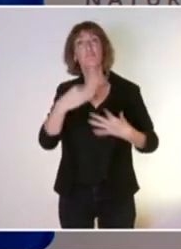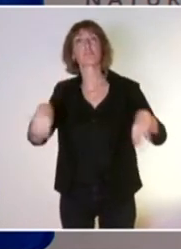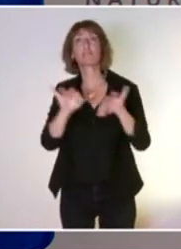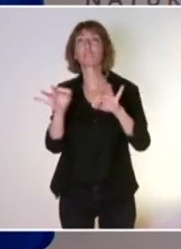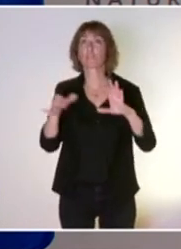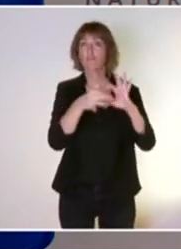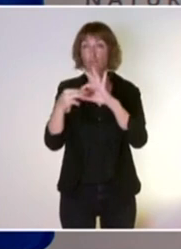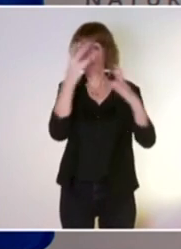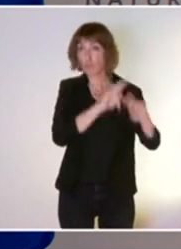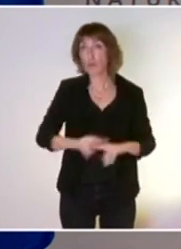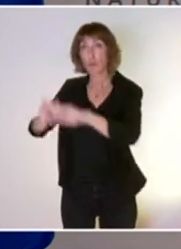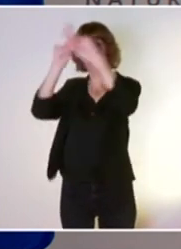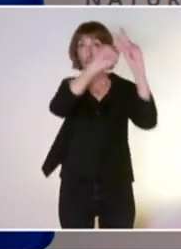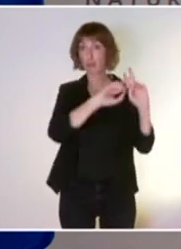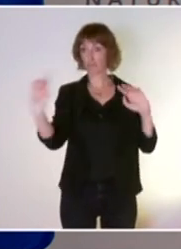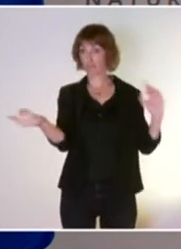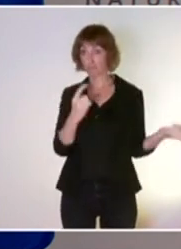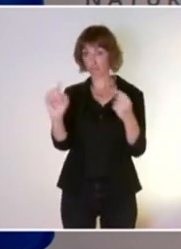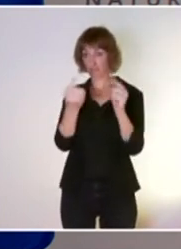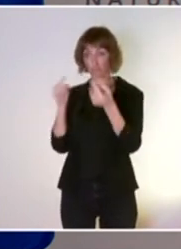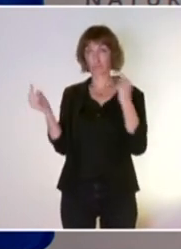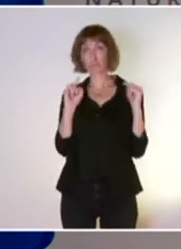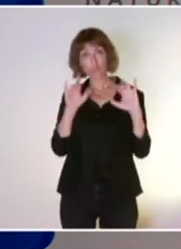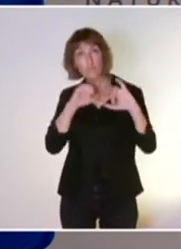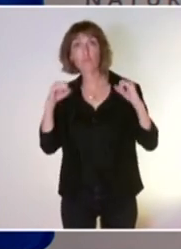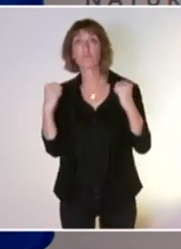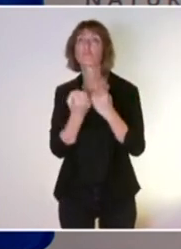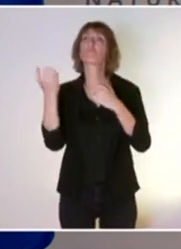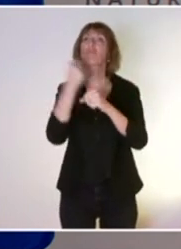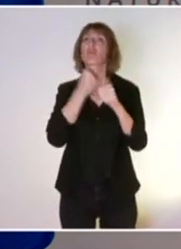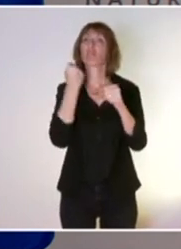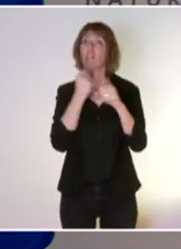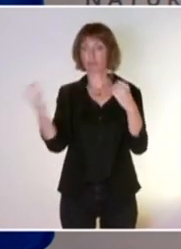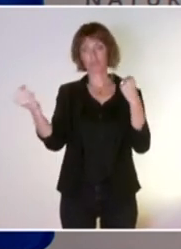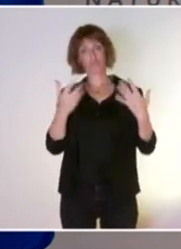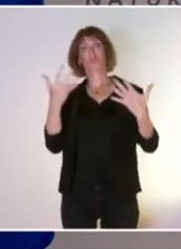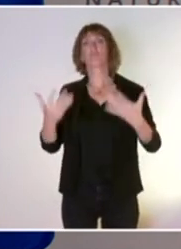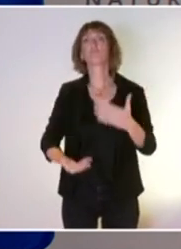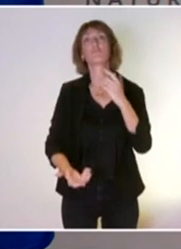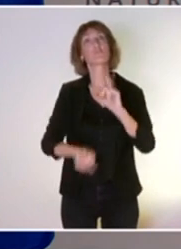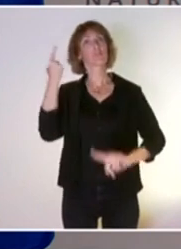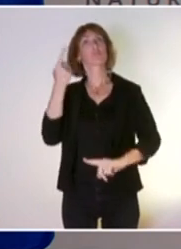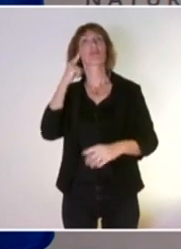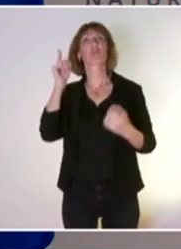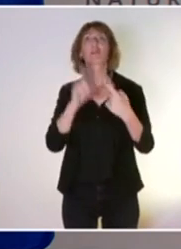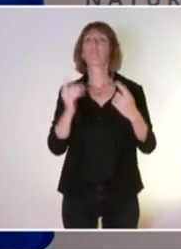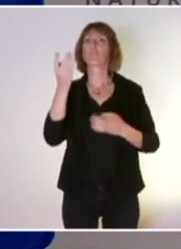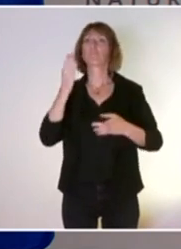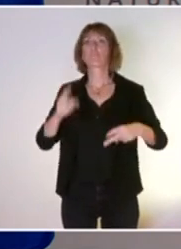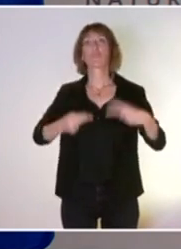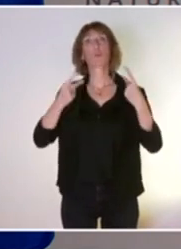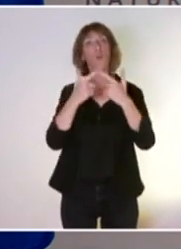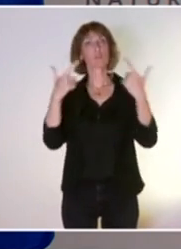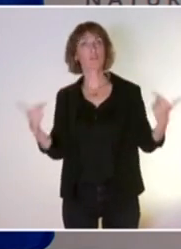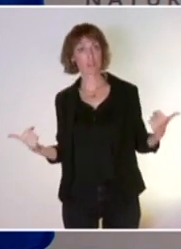pour cette session de travail et cet événement, événement phare pour la biodiversité dans le cadre de la présidence française